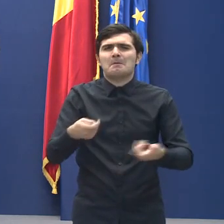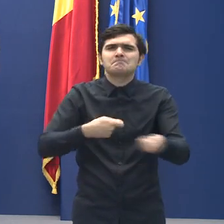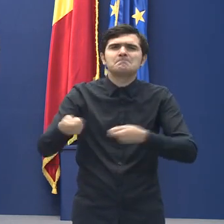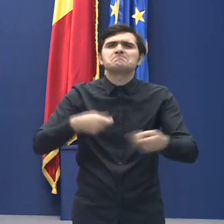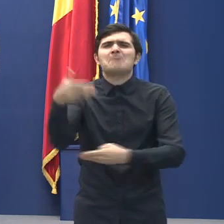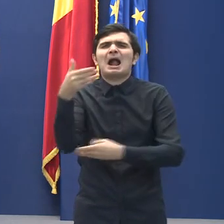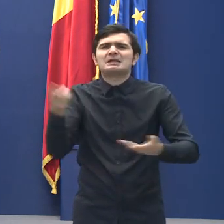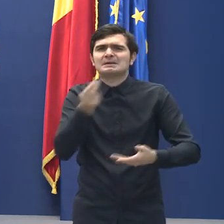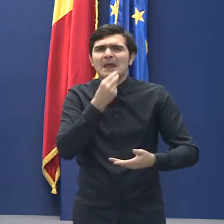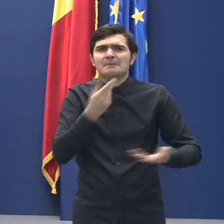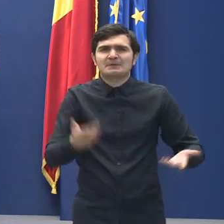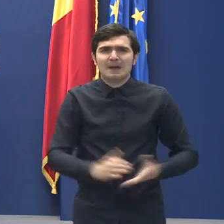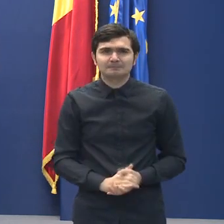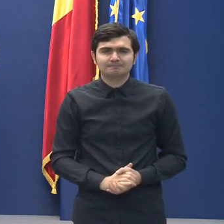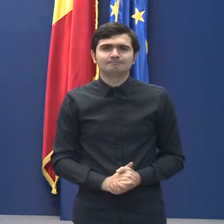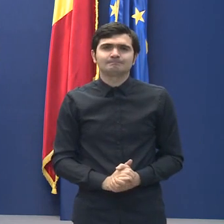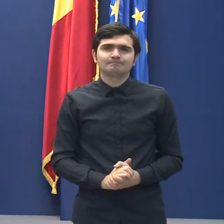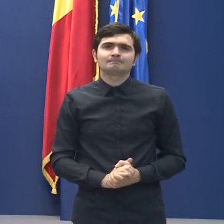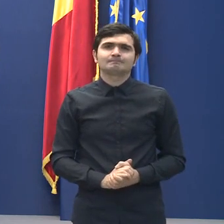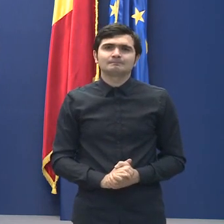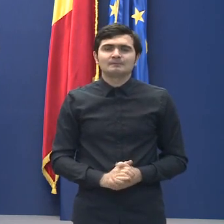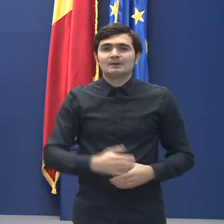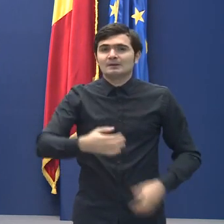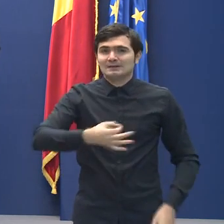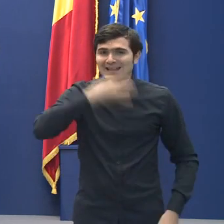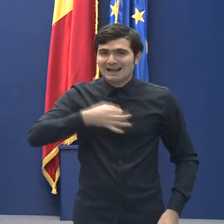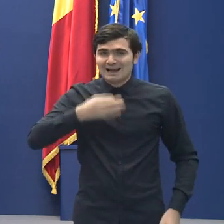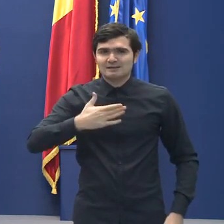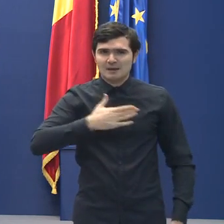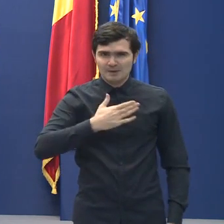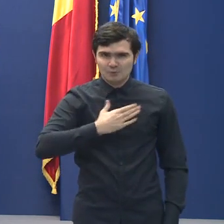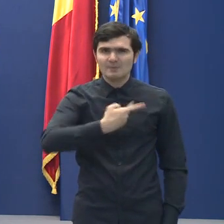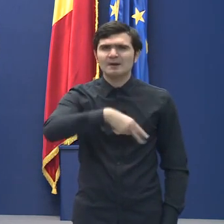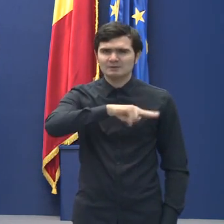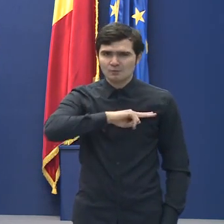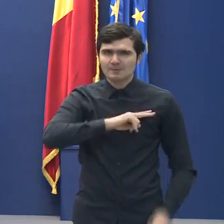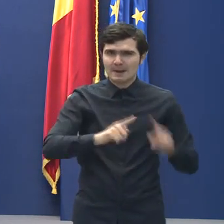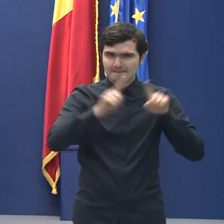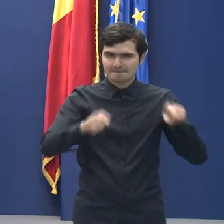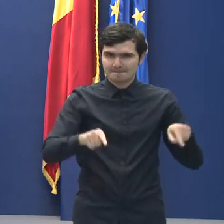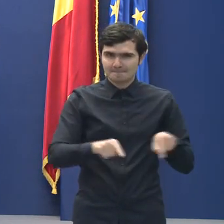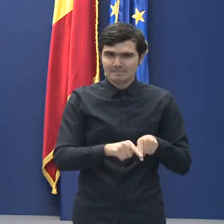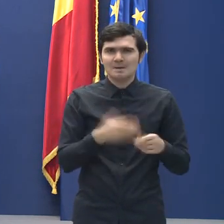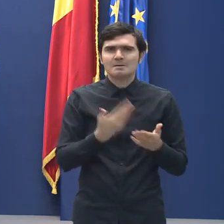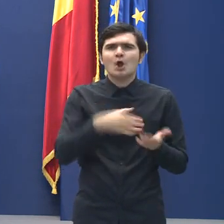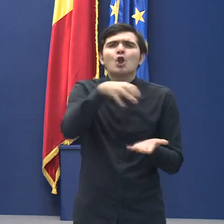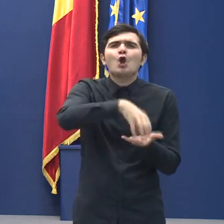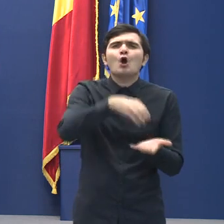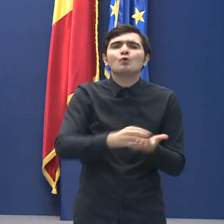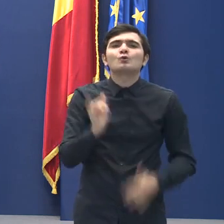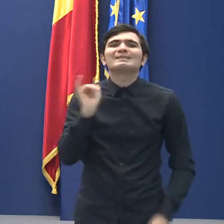alimentare. În declarația pe proprie răspundere, la locul deplasării,